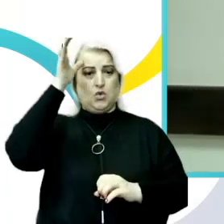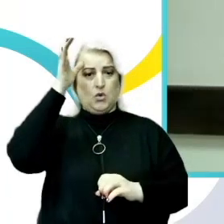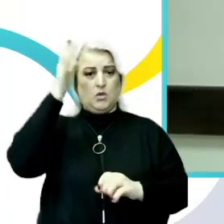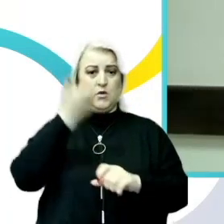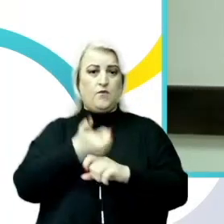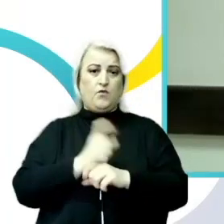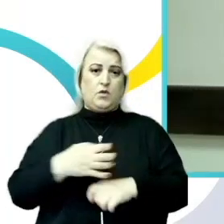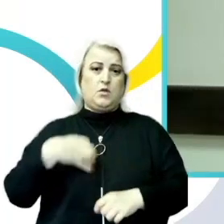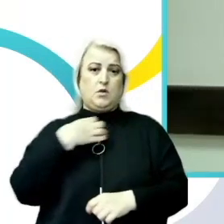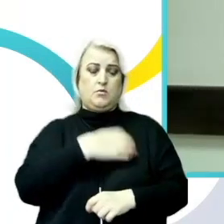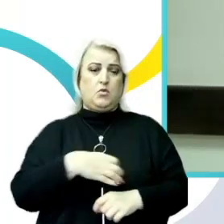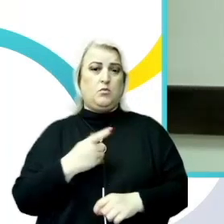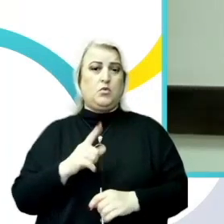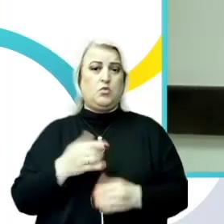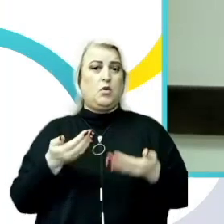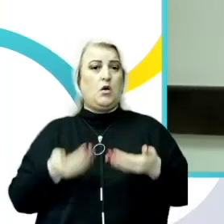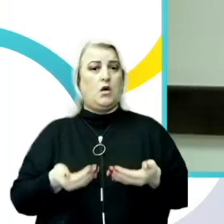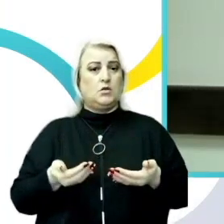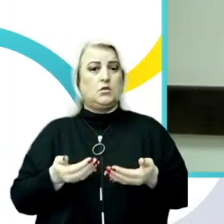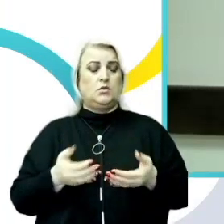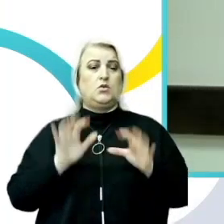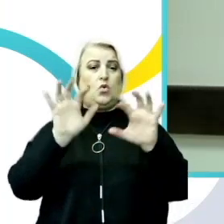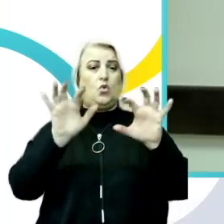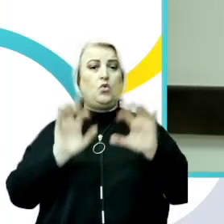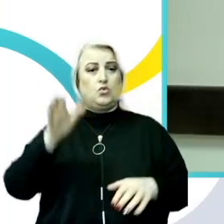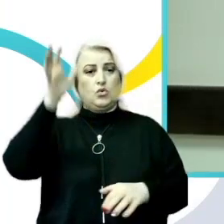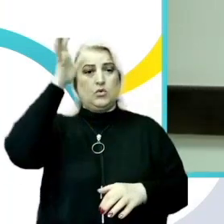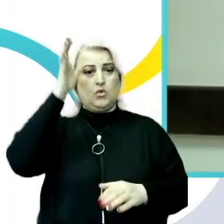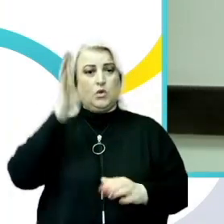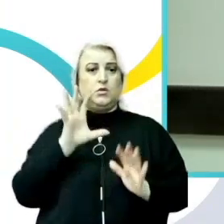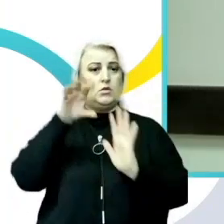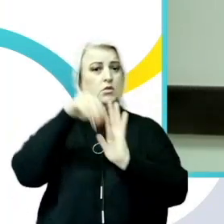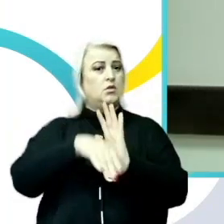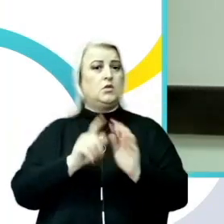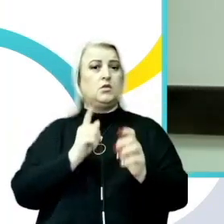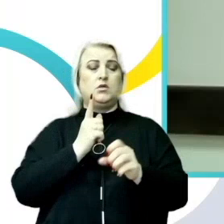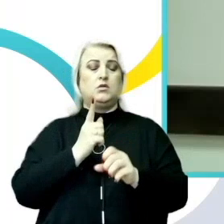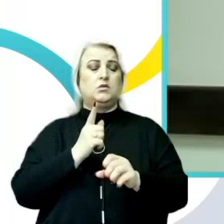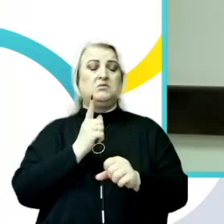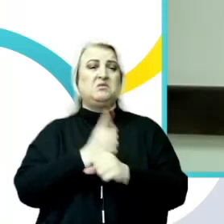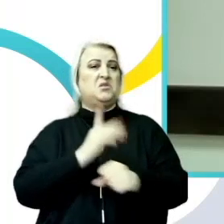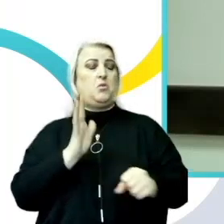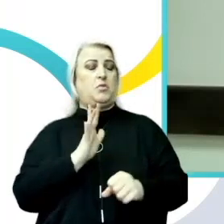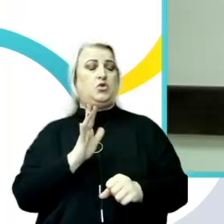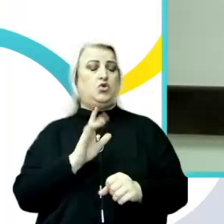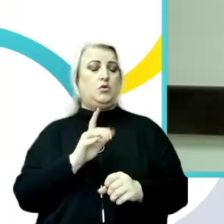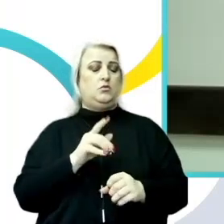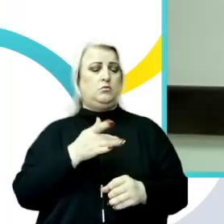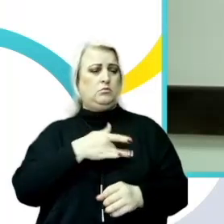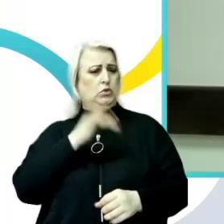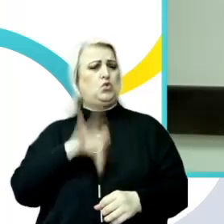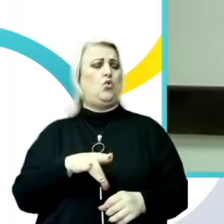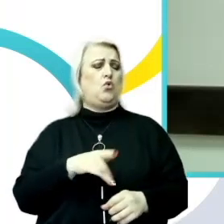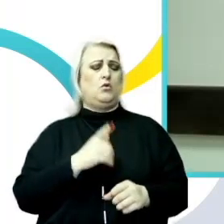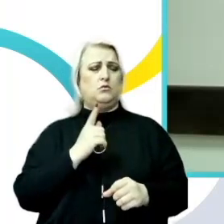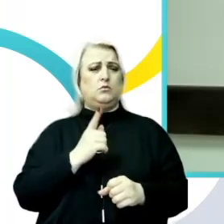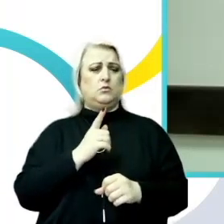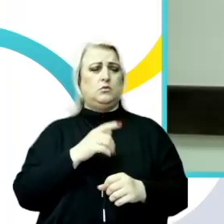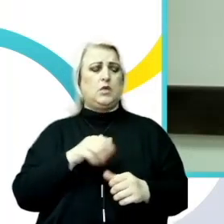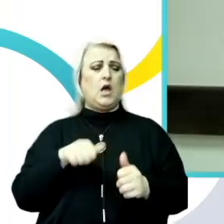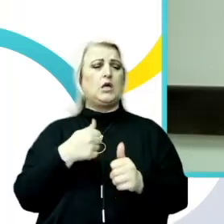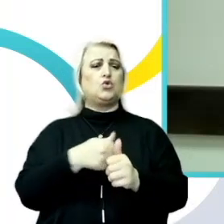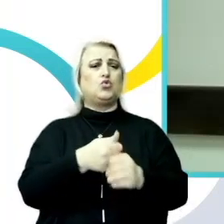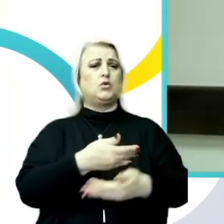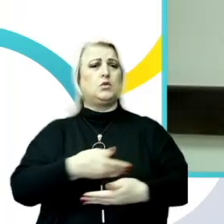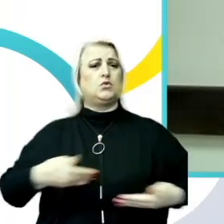importantă, pentru că astăzi Codul Educației nu interzice expres hărțuirea sexuală, dar